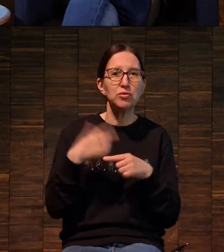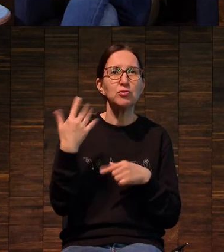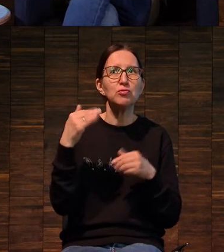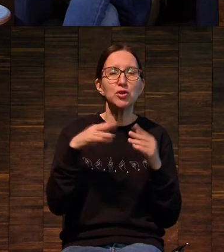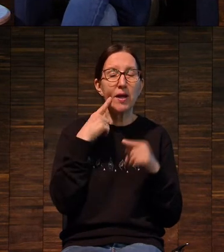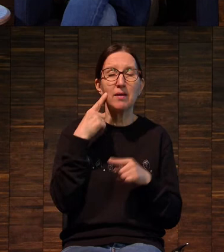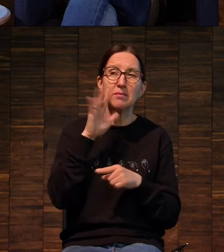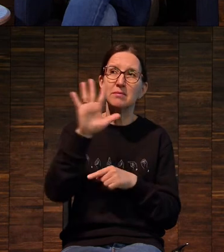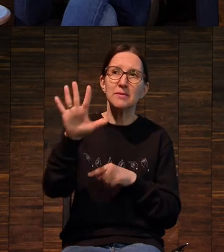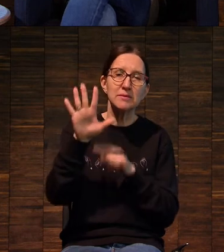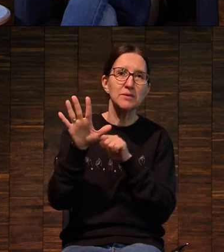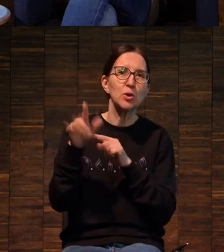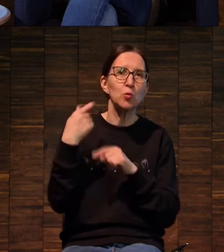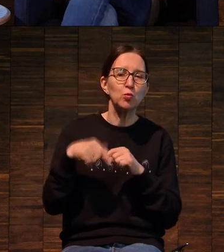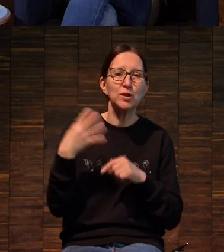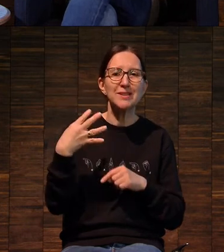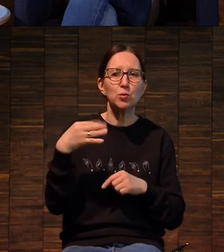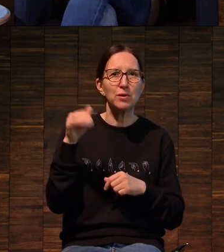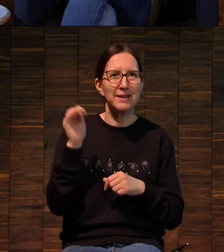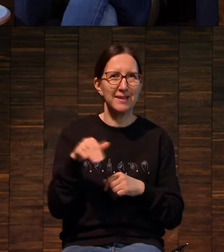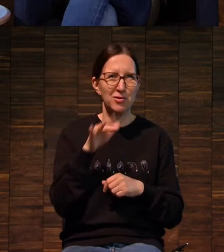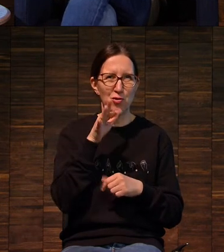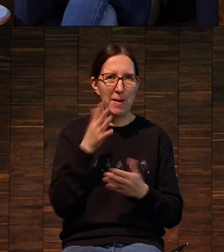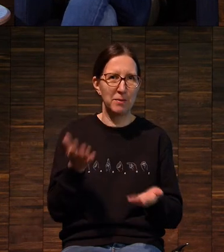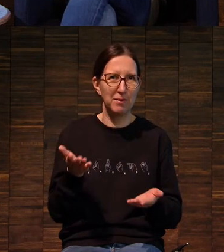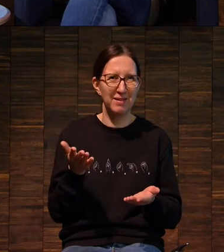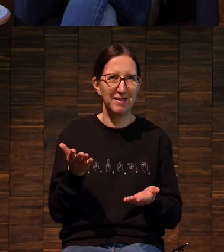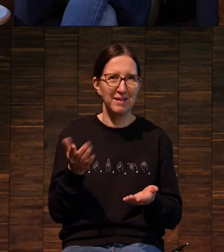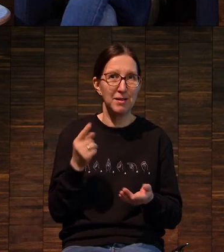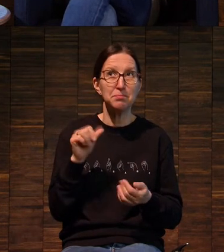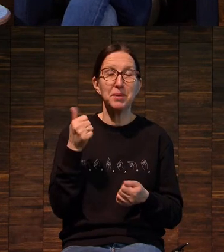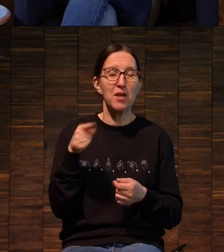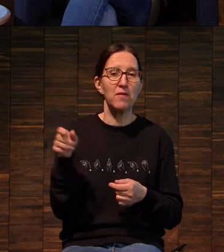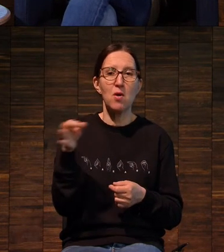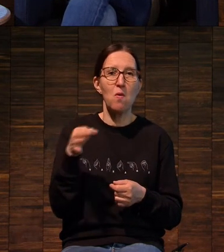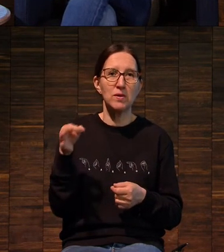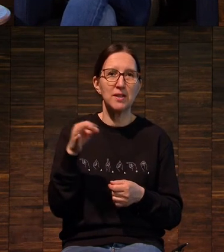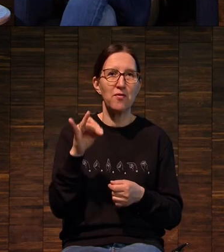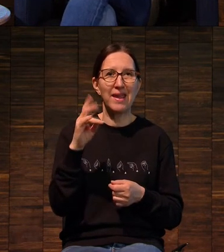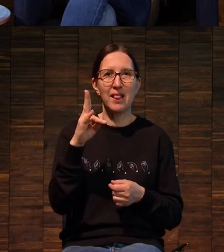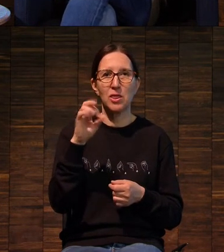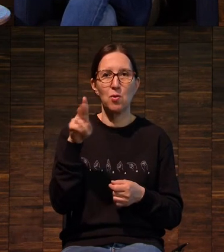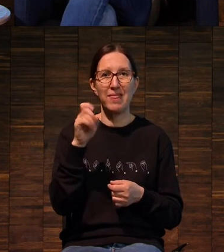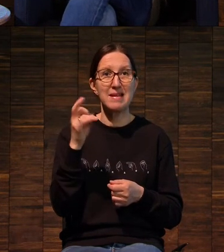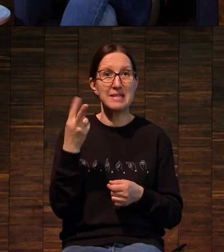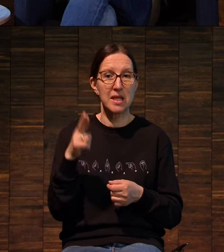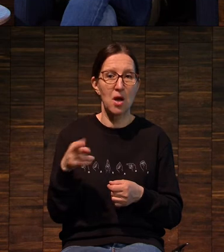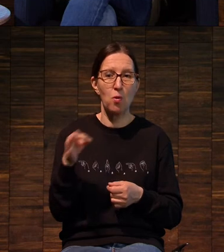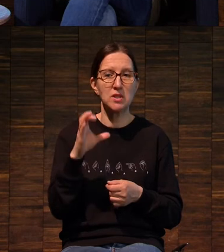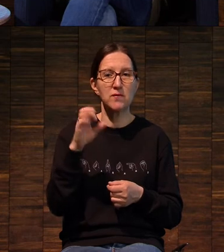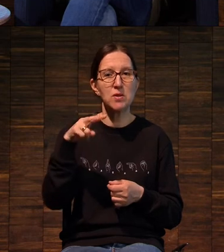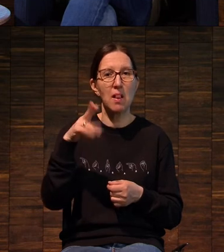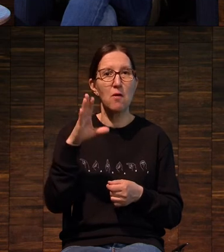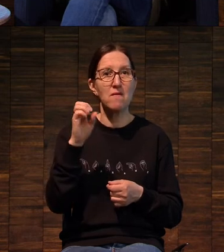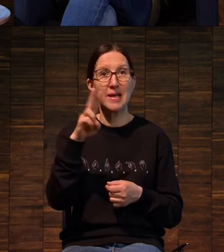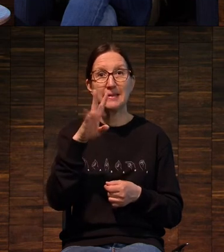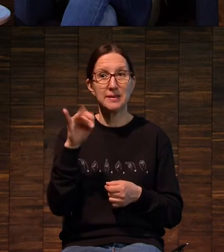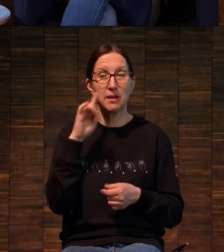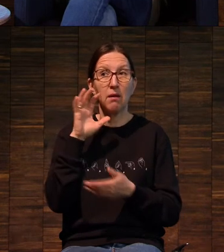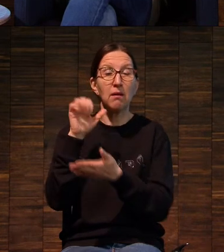тысяч лет. Это в индонезийский остров Сулавеси совсем недавно вот открыли вот эти вот